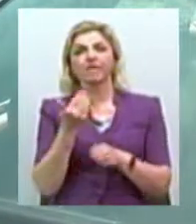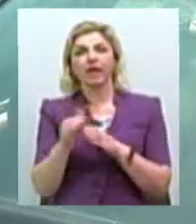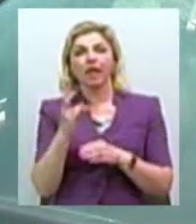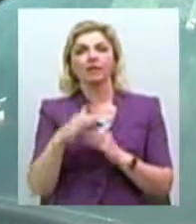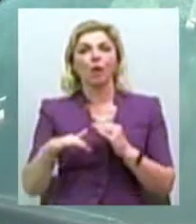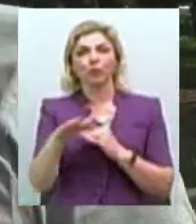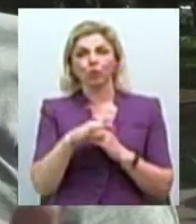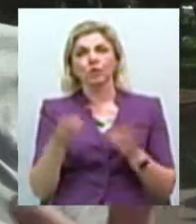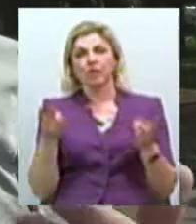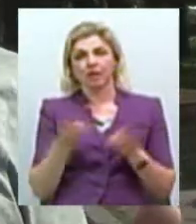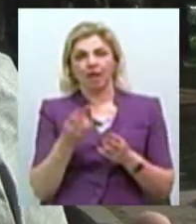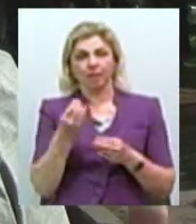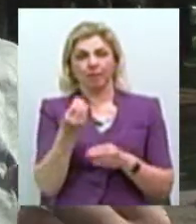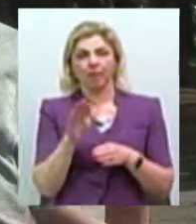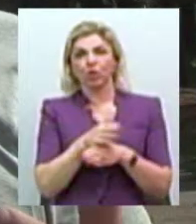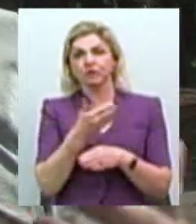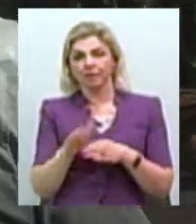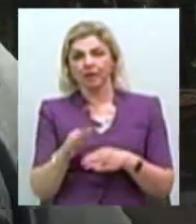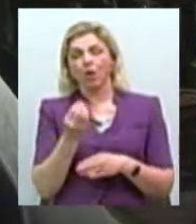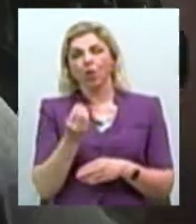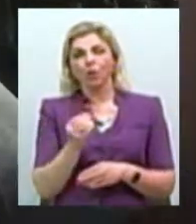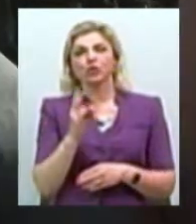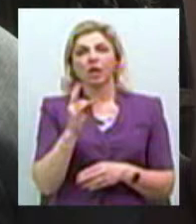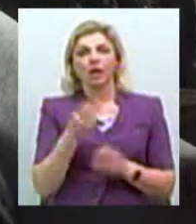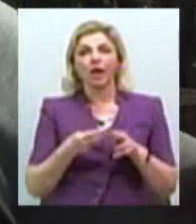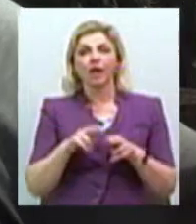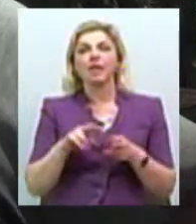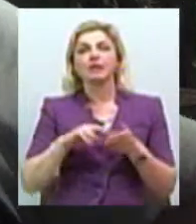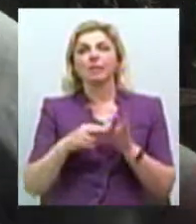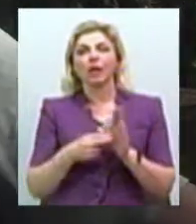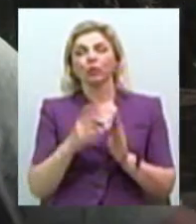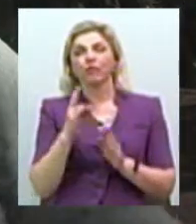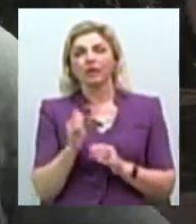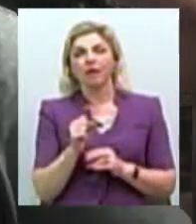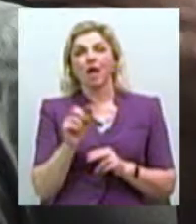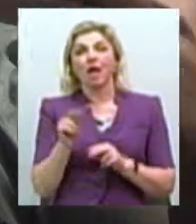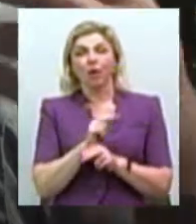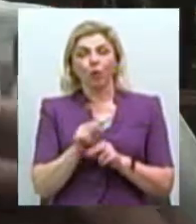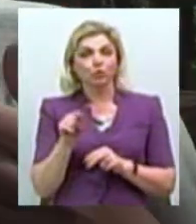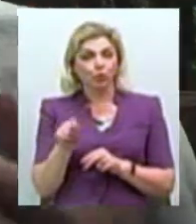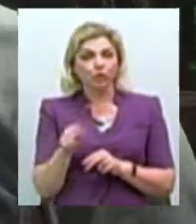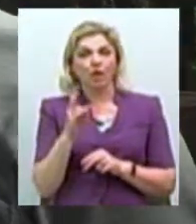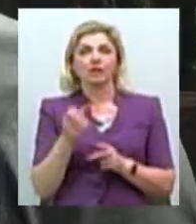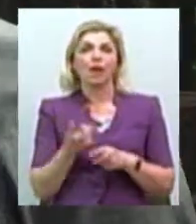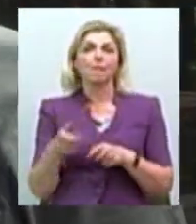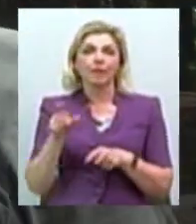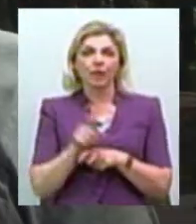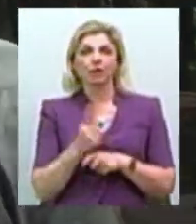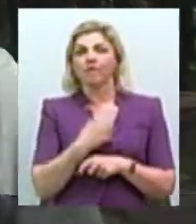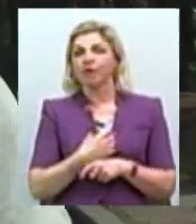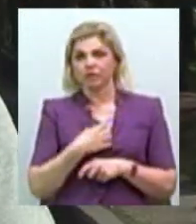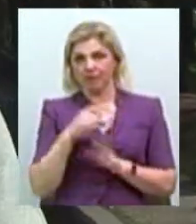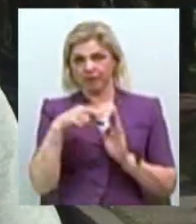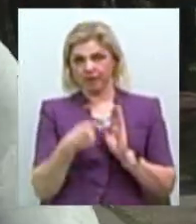перерозподілити. Перерозподілити кошти, які заплановані на реконструкцію, на більш якісь насущні